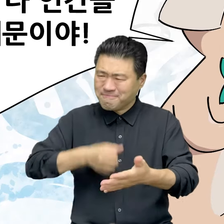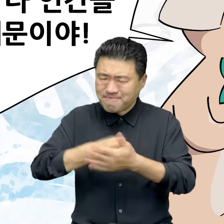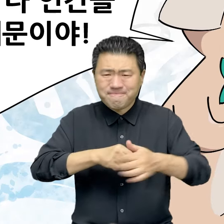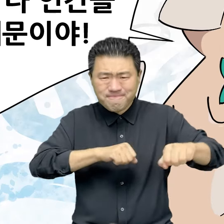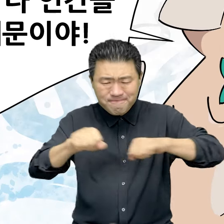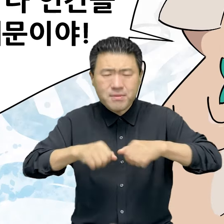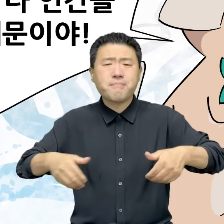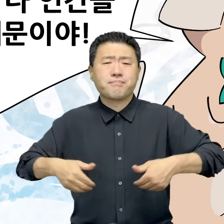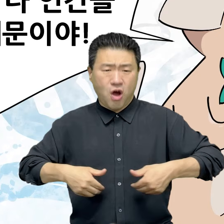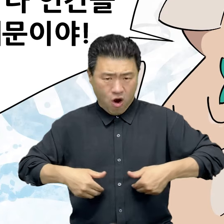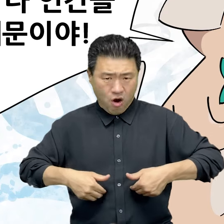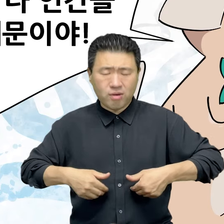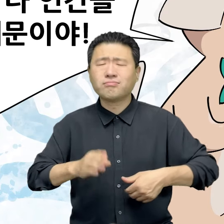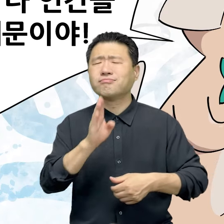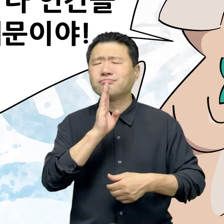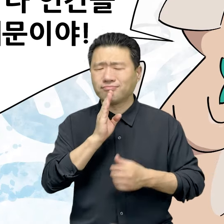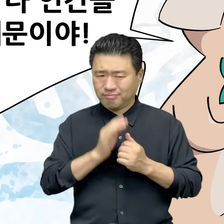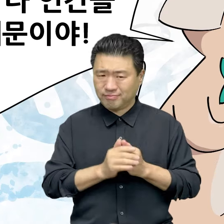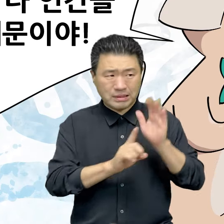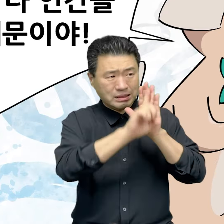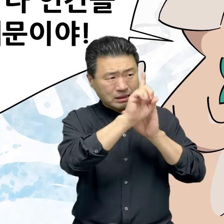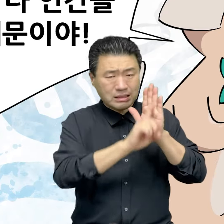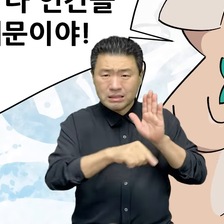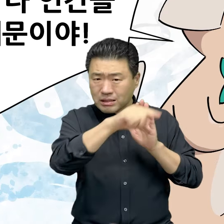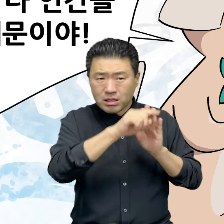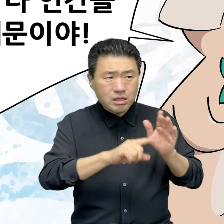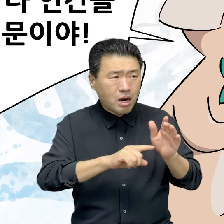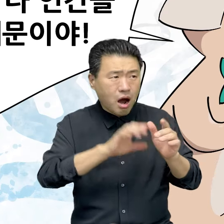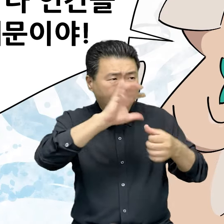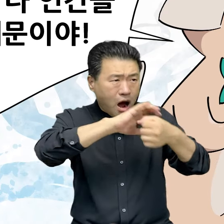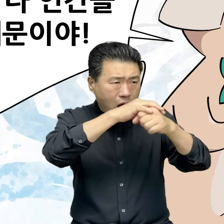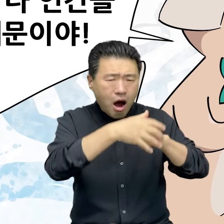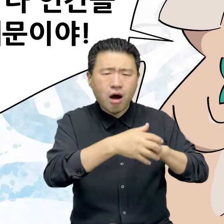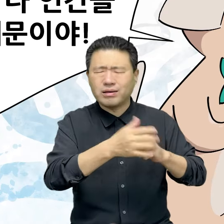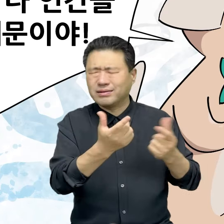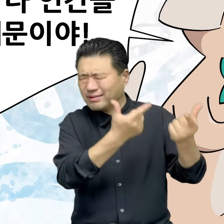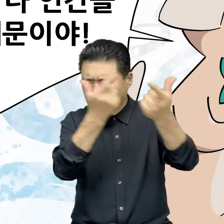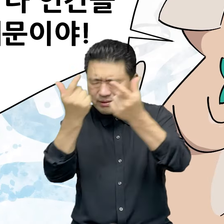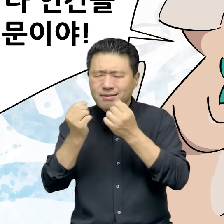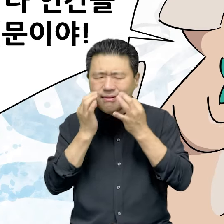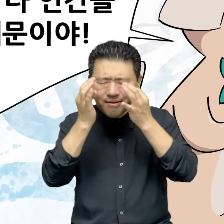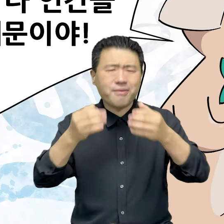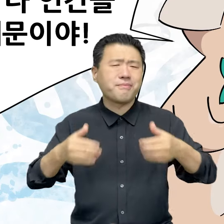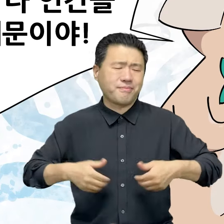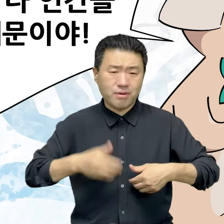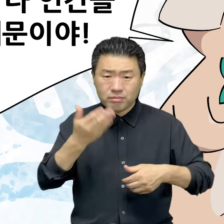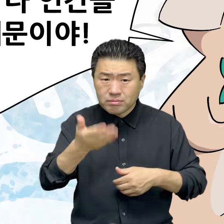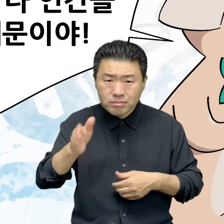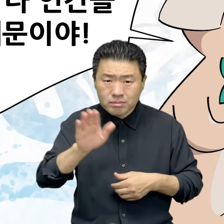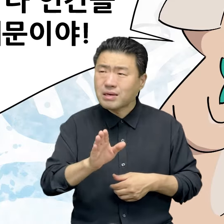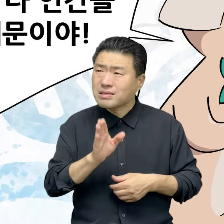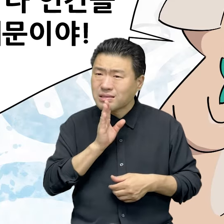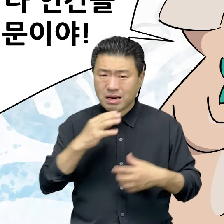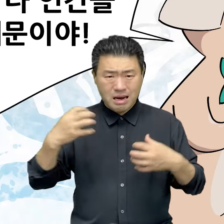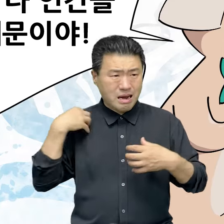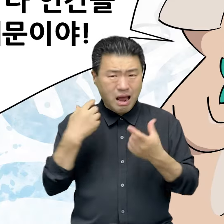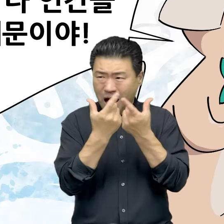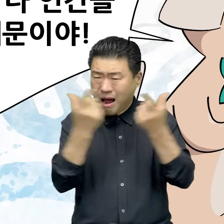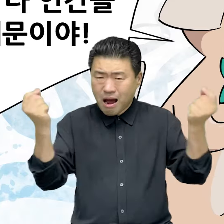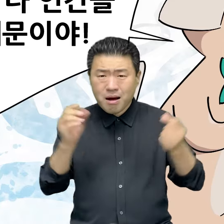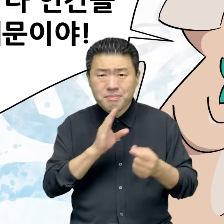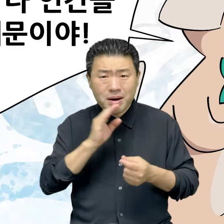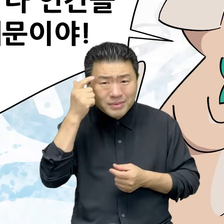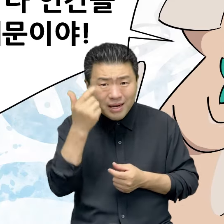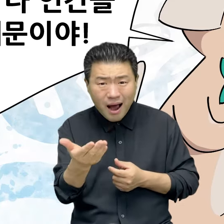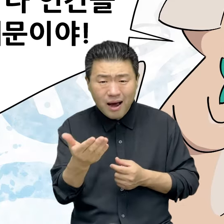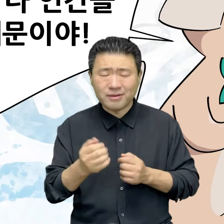뭔가를 해야 될 때가 아니냐? 맞습니다. 기후위기는 모두가 함께 노력해야 할 일입니다. 그러나 과연 그